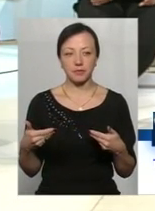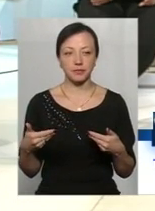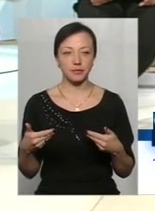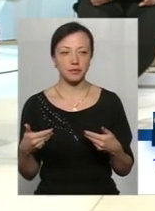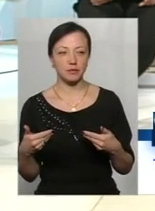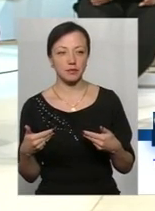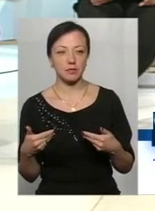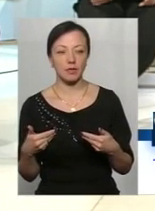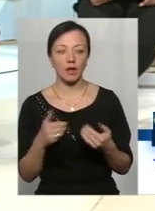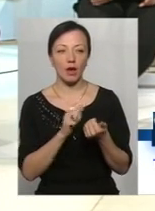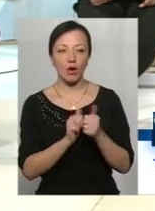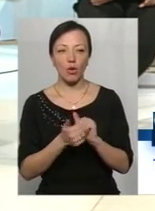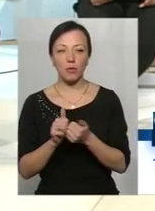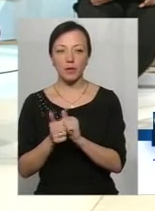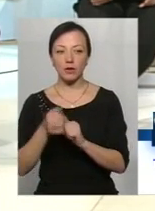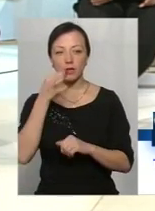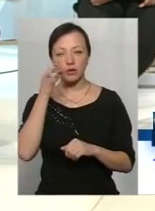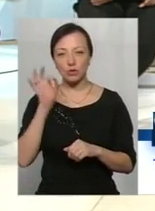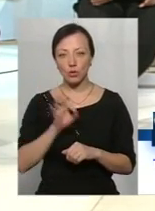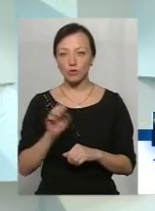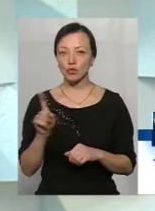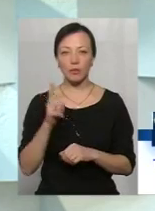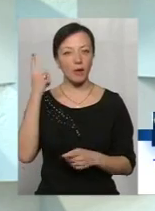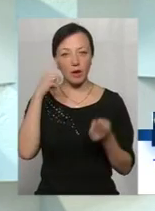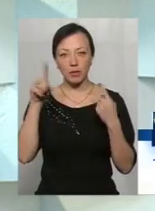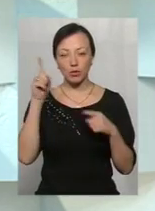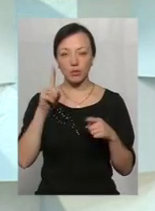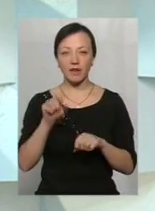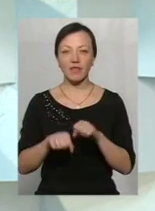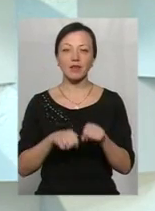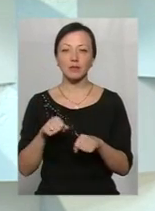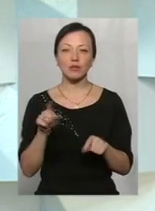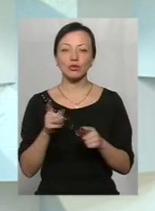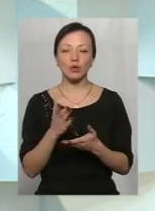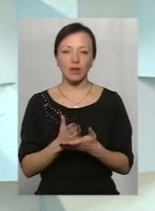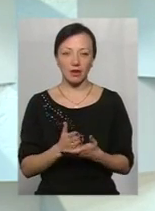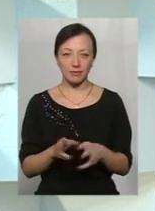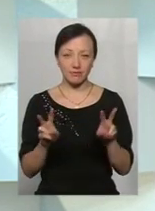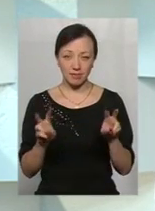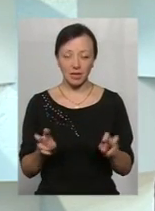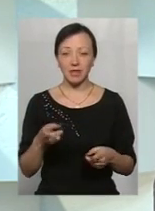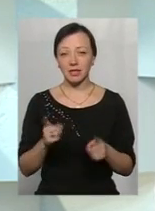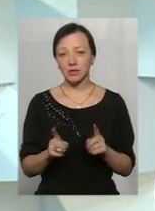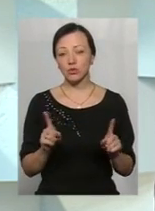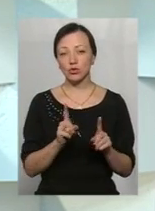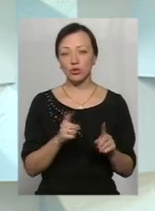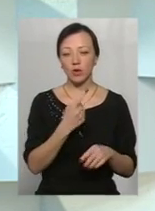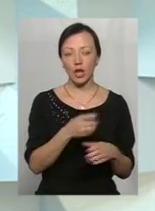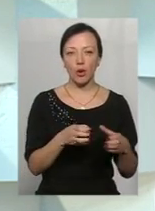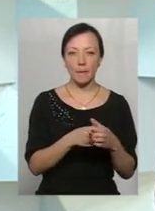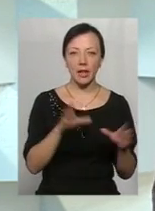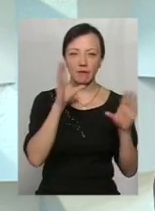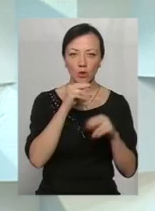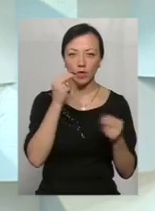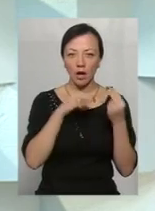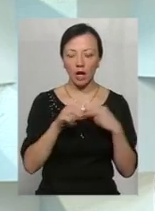обмінюватися досвідом, щоб вже не придумувати той велосипед, який вже є. Тому що, дійсно, щось в одній громаді вдалося